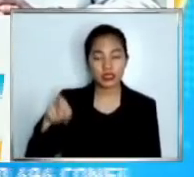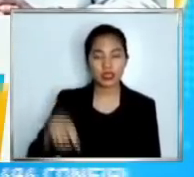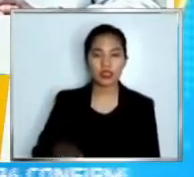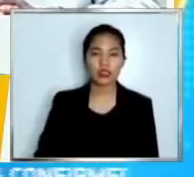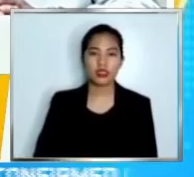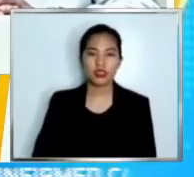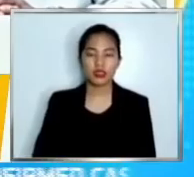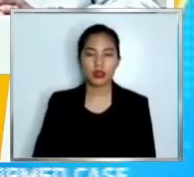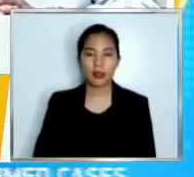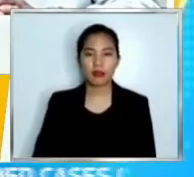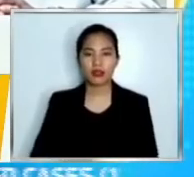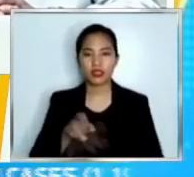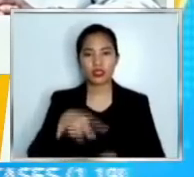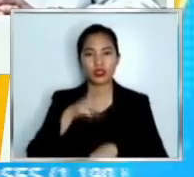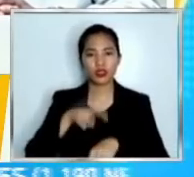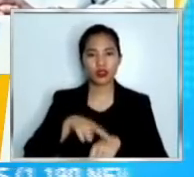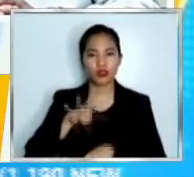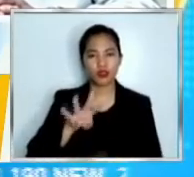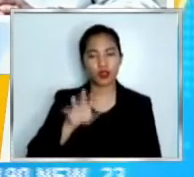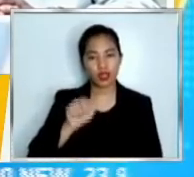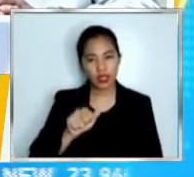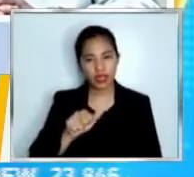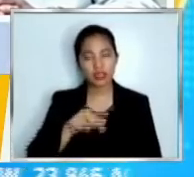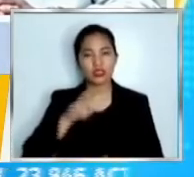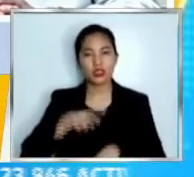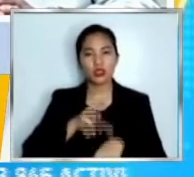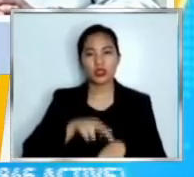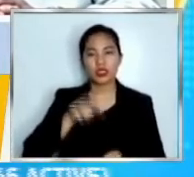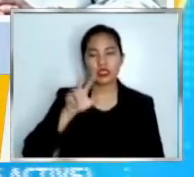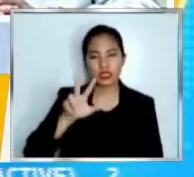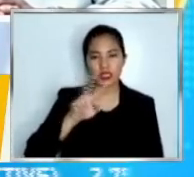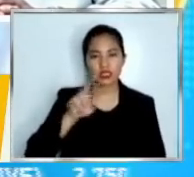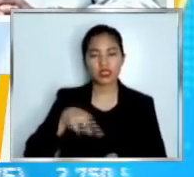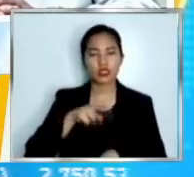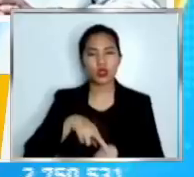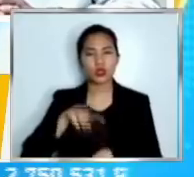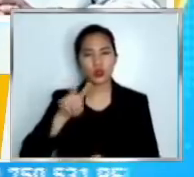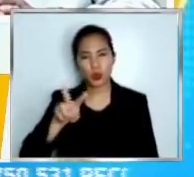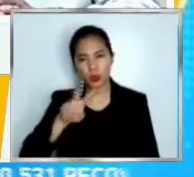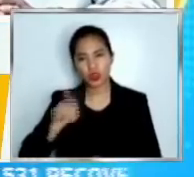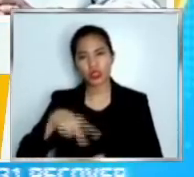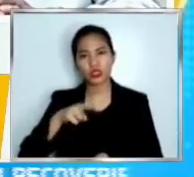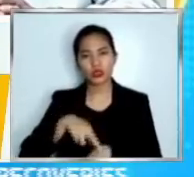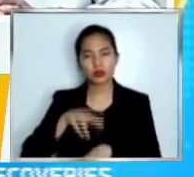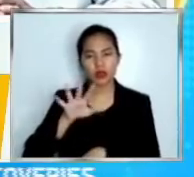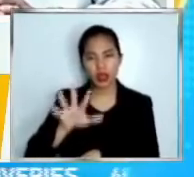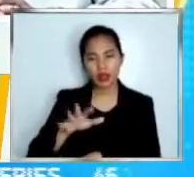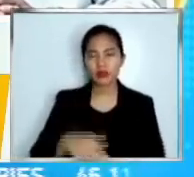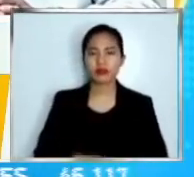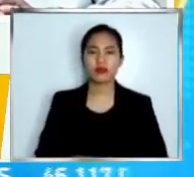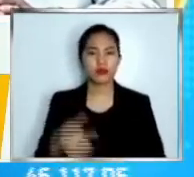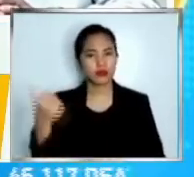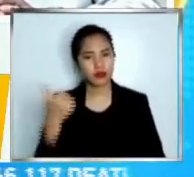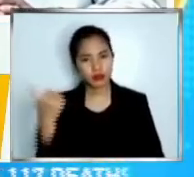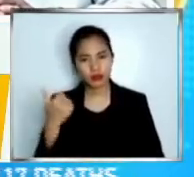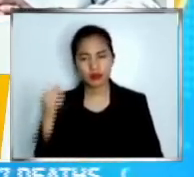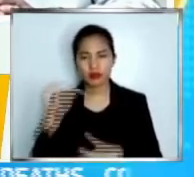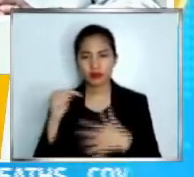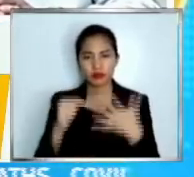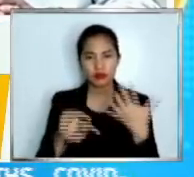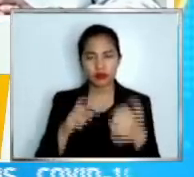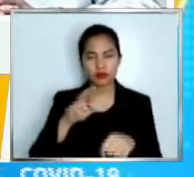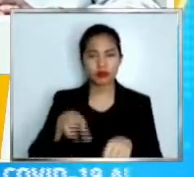4A, 3, 5, 2, ang iba pang mga region na medyo may